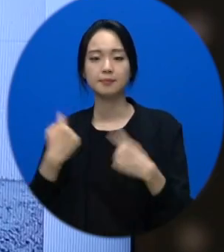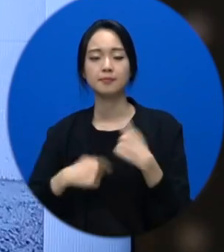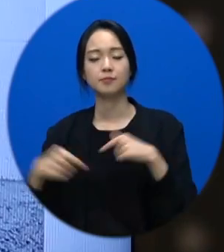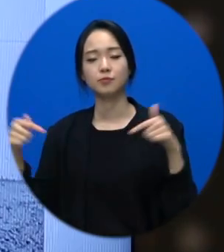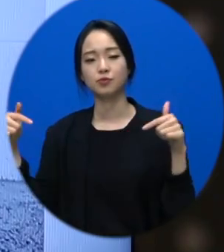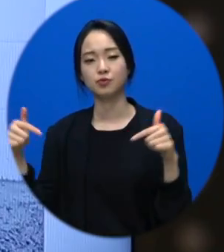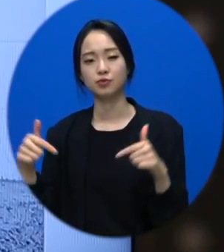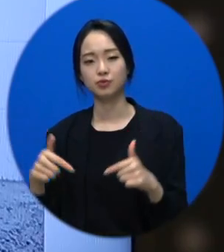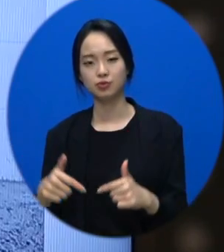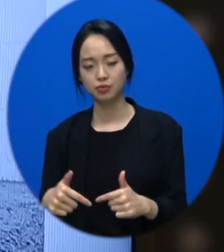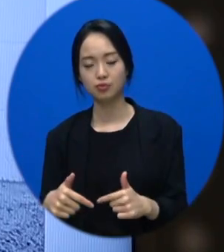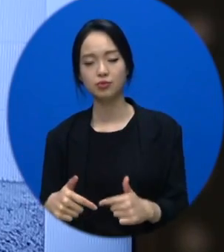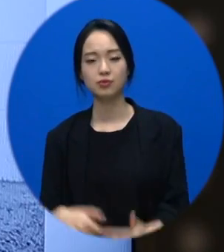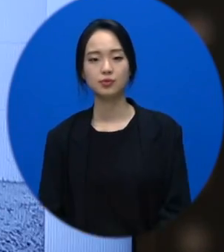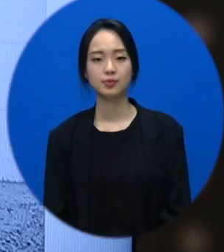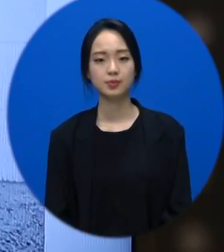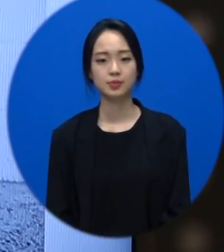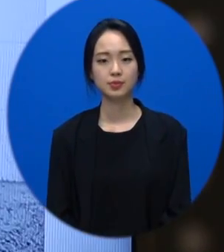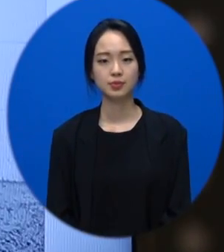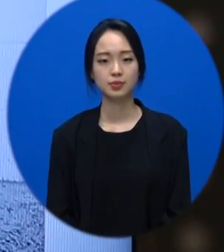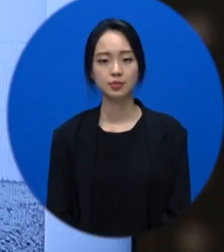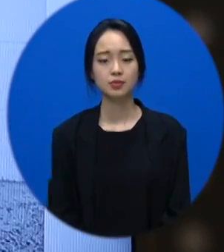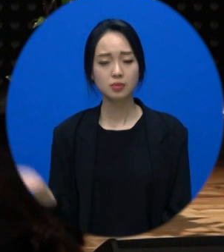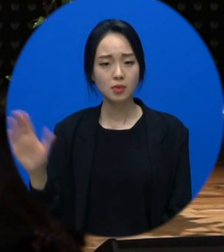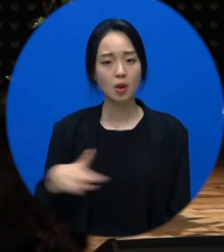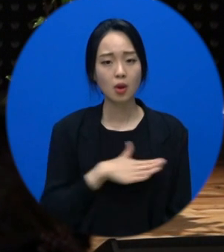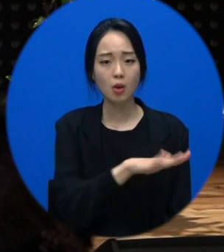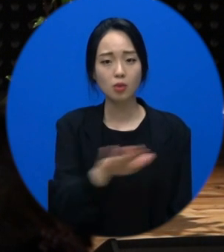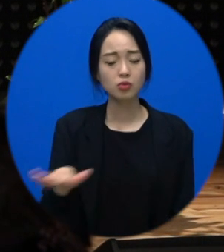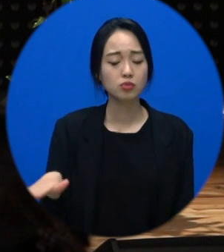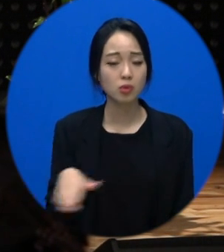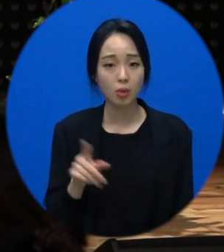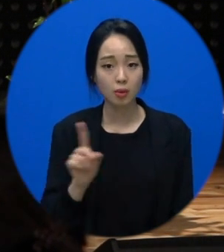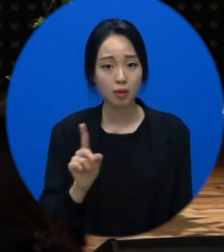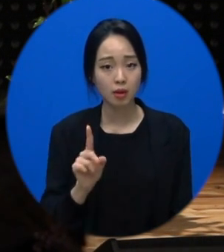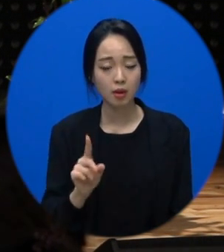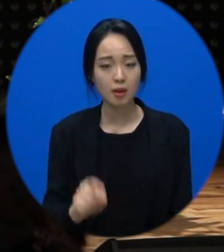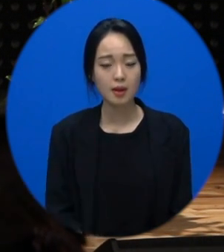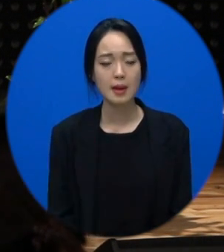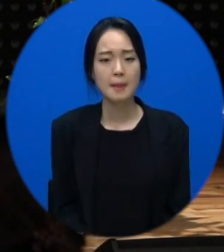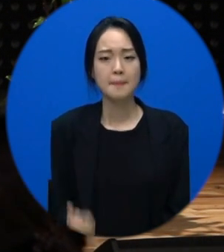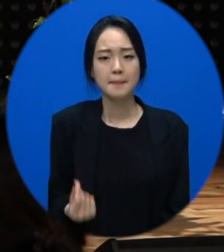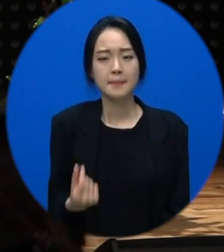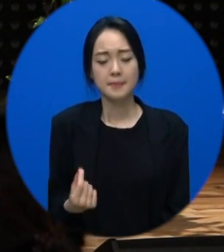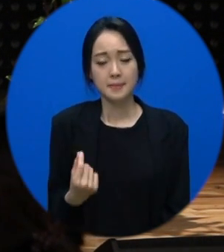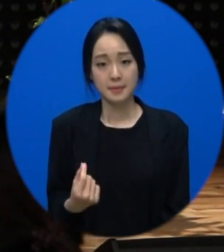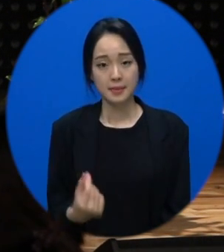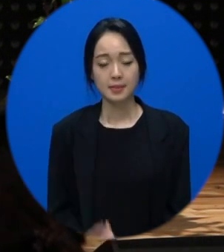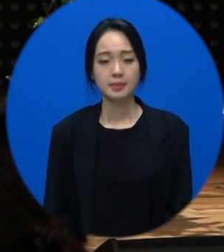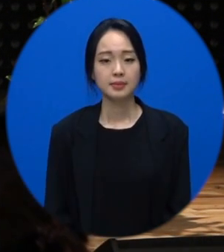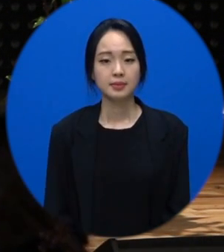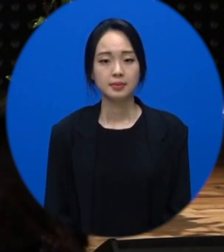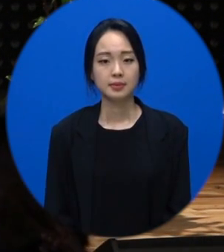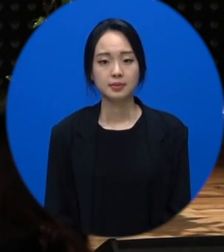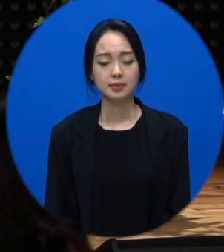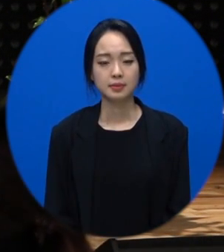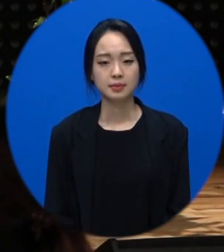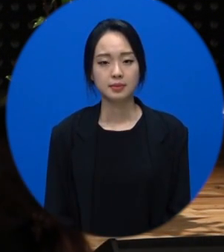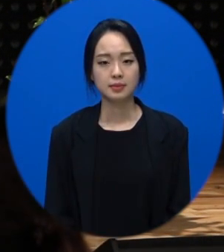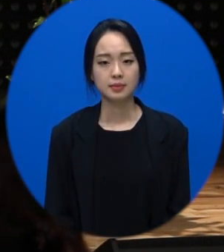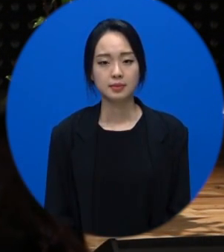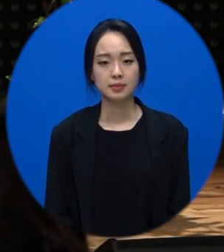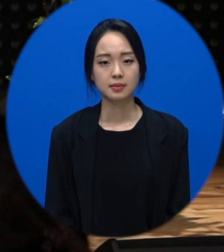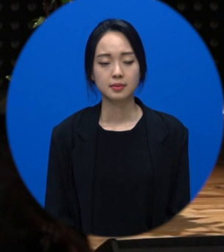네. 그런데 우리는 빨리 나으려고 하죠. 네. 네. 봐야 안 나아요. 네. 빨리 나으려고